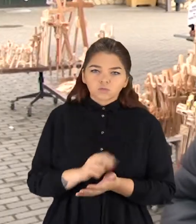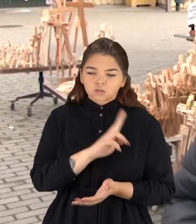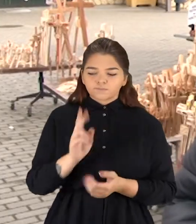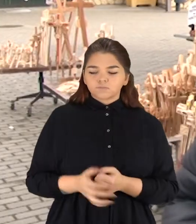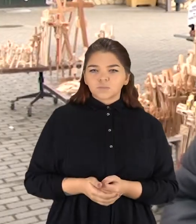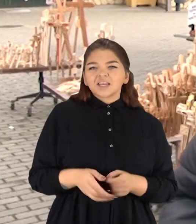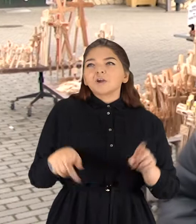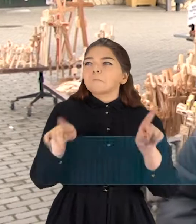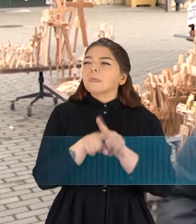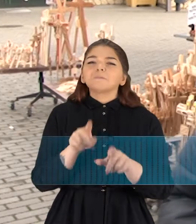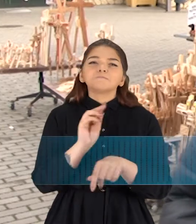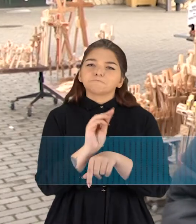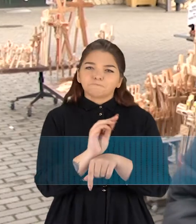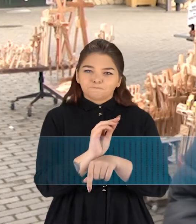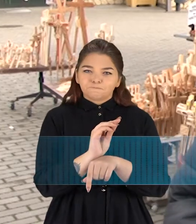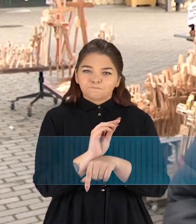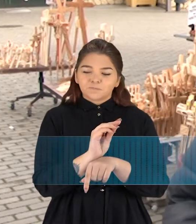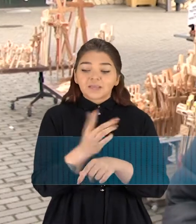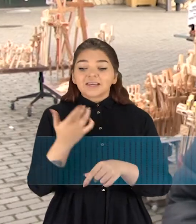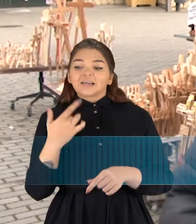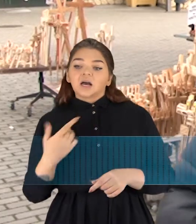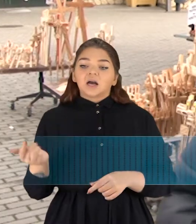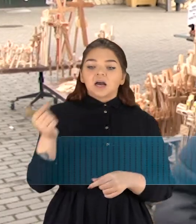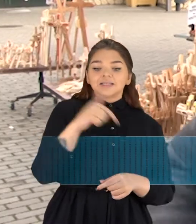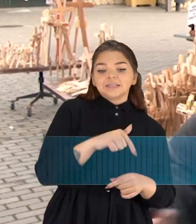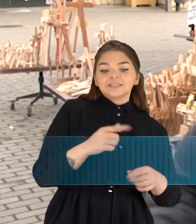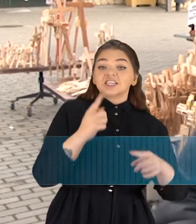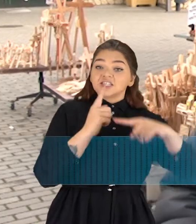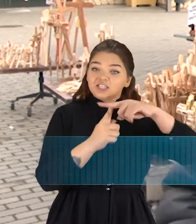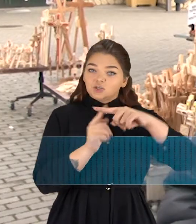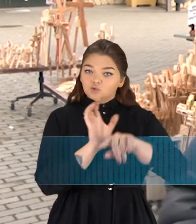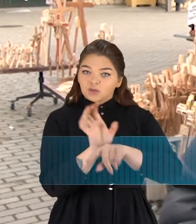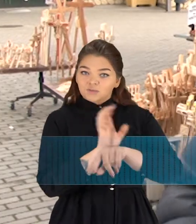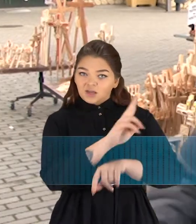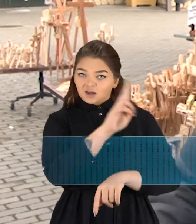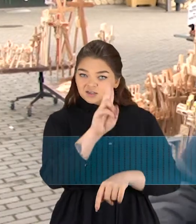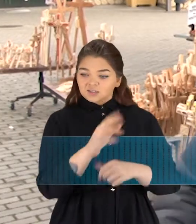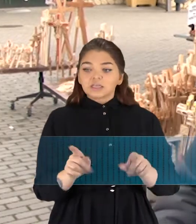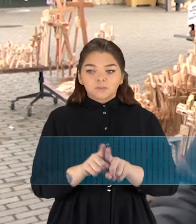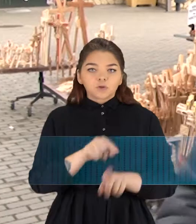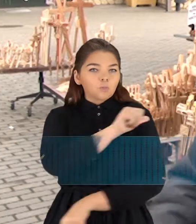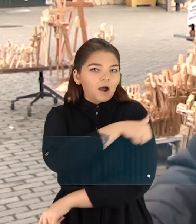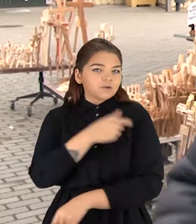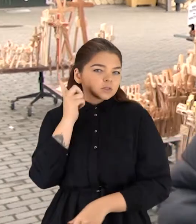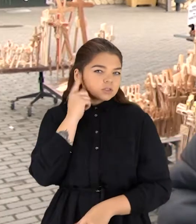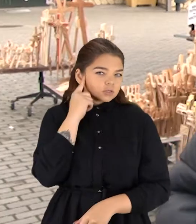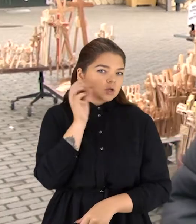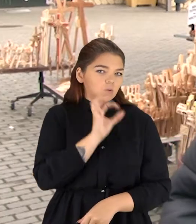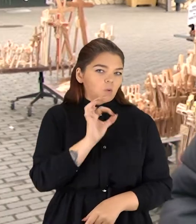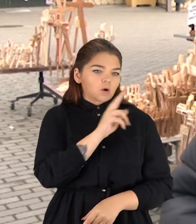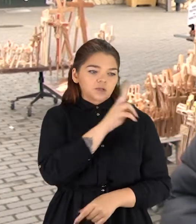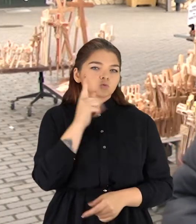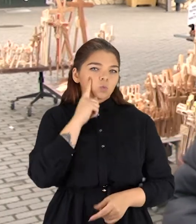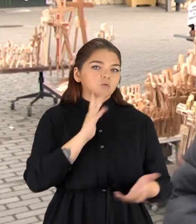lygį visokių yra, kad gali ateiti kryždirbys. Net yra minimos pavardys, aišku, aš jau